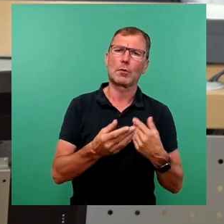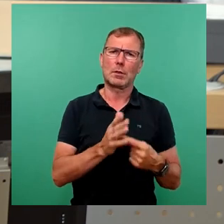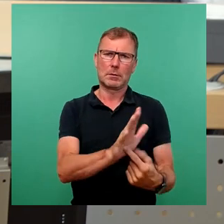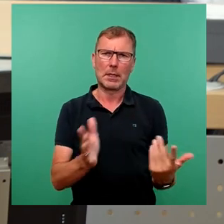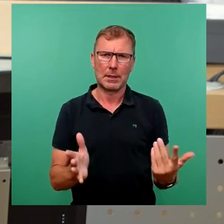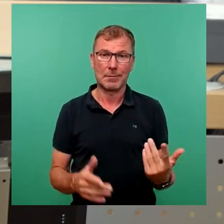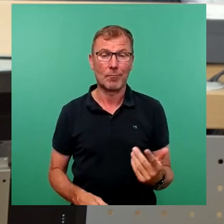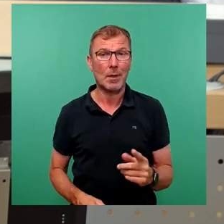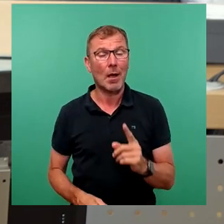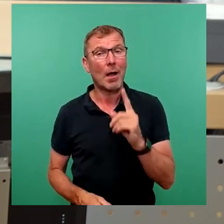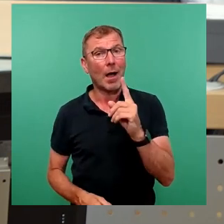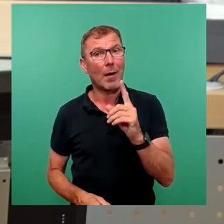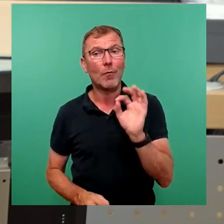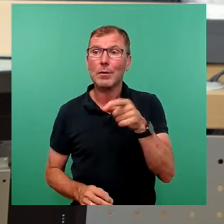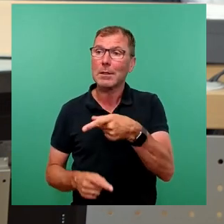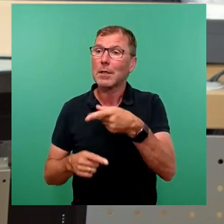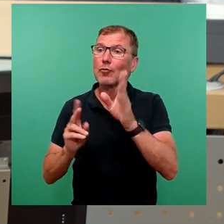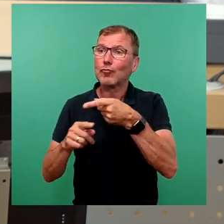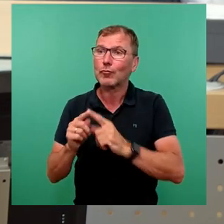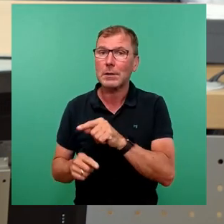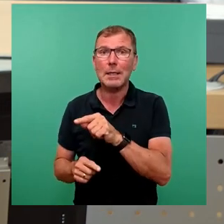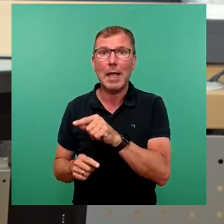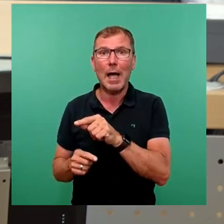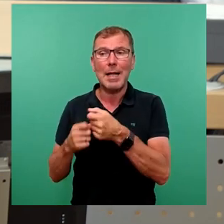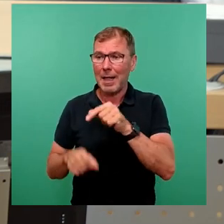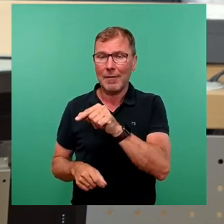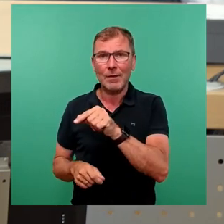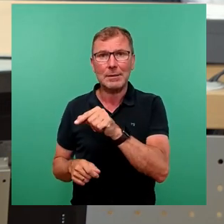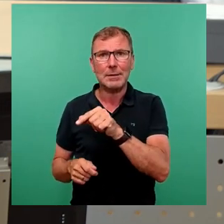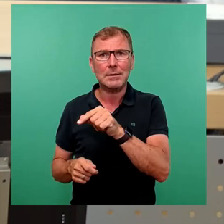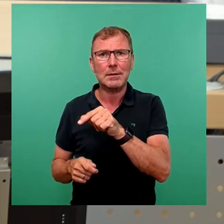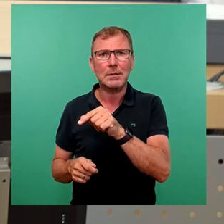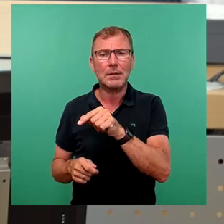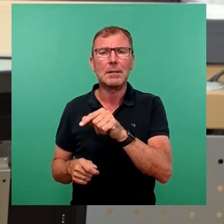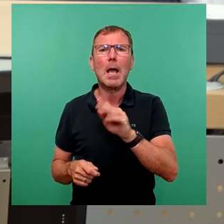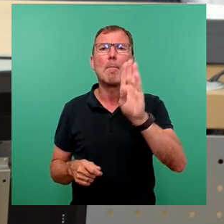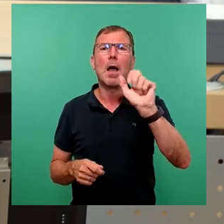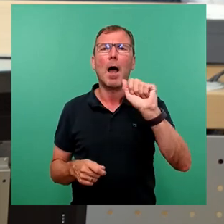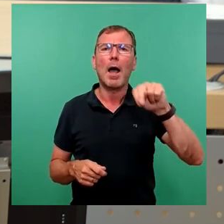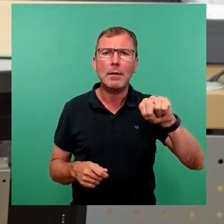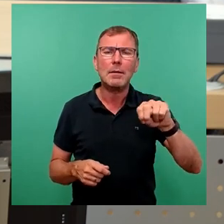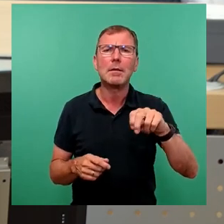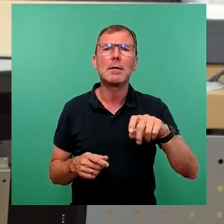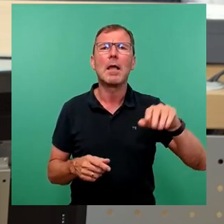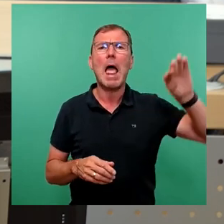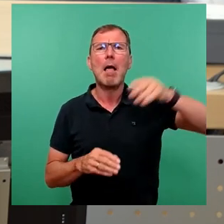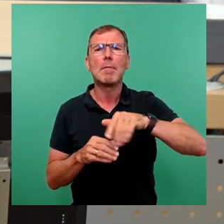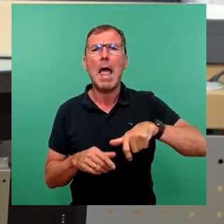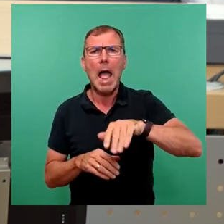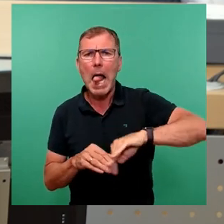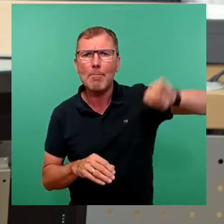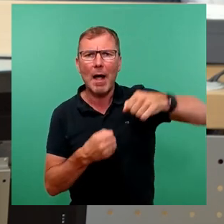Aber von diesem Stadtteil hinein wirkenden Festen haben sich leider die BRN, das Elphangfest und auch das